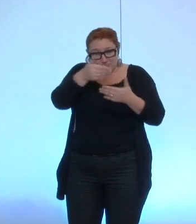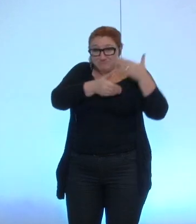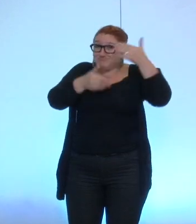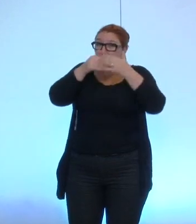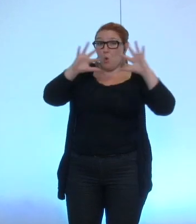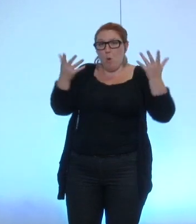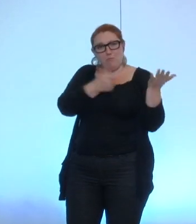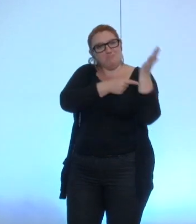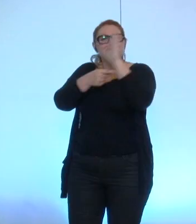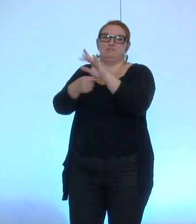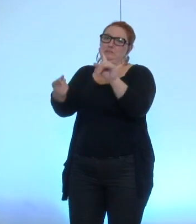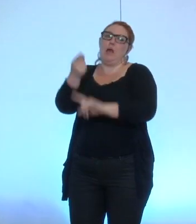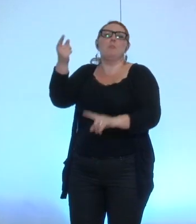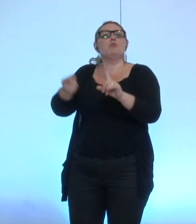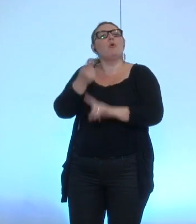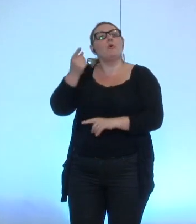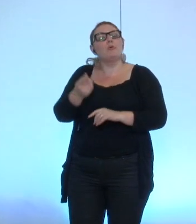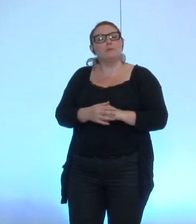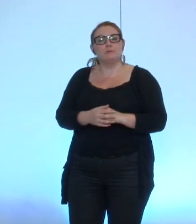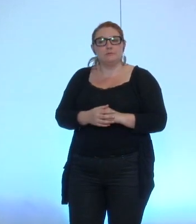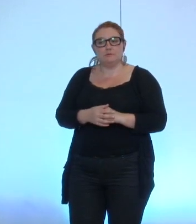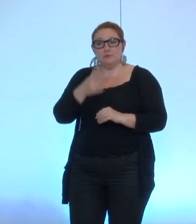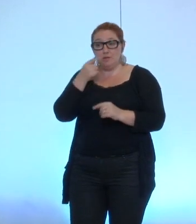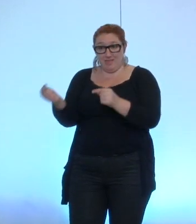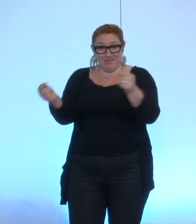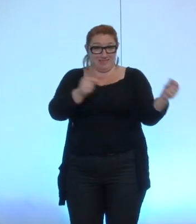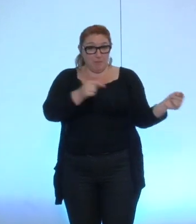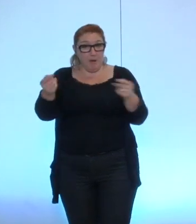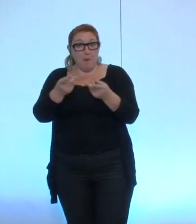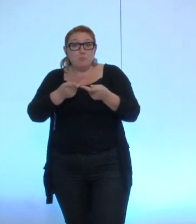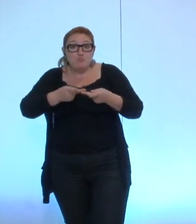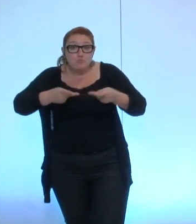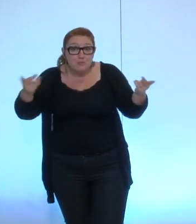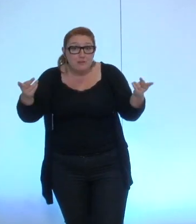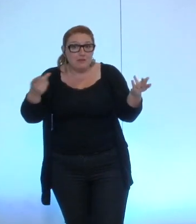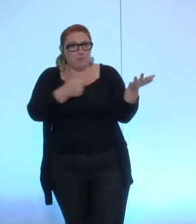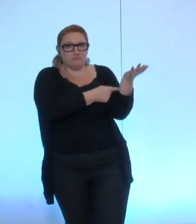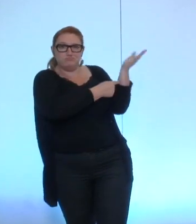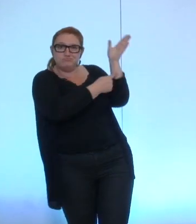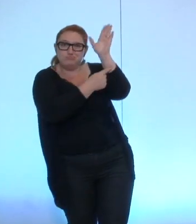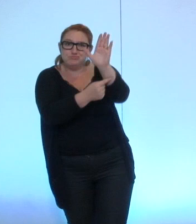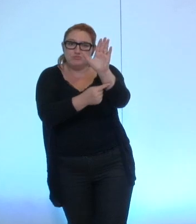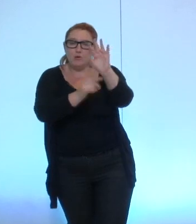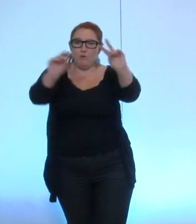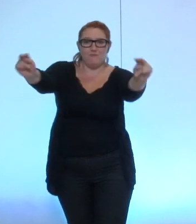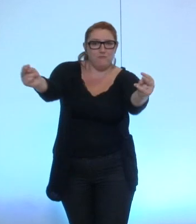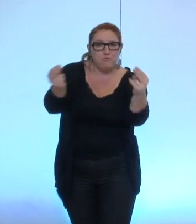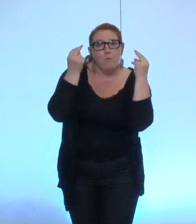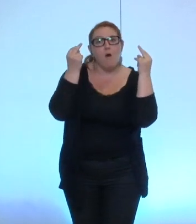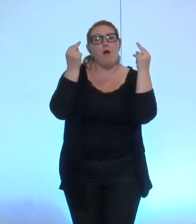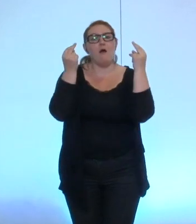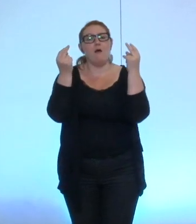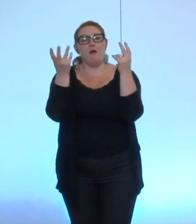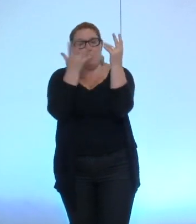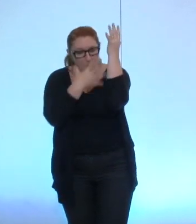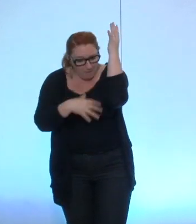et donc le fait qu'il y ait un débat public retransmis et que ce débat fasse l'objet d